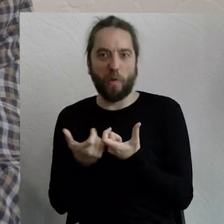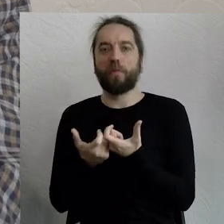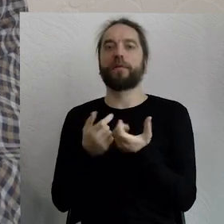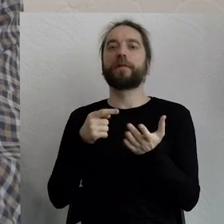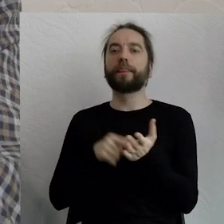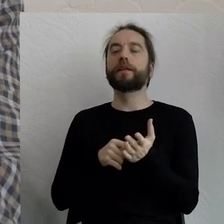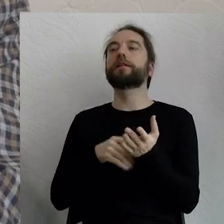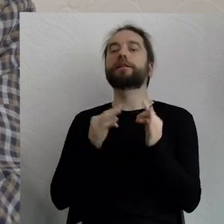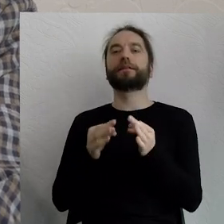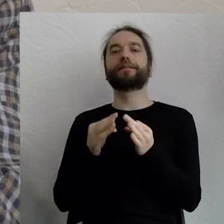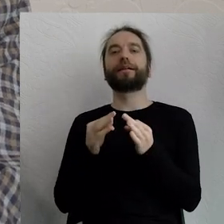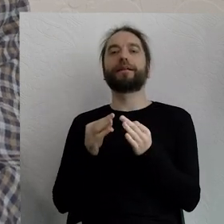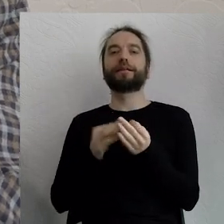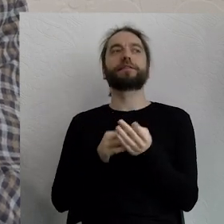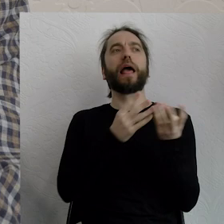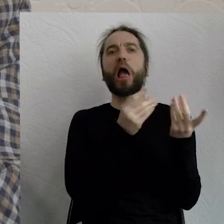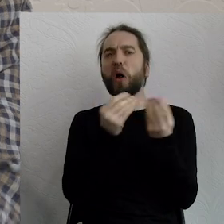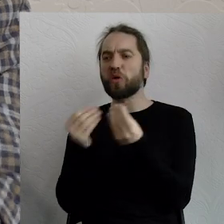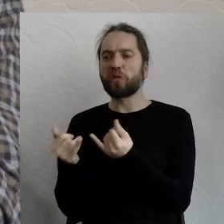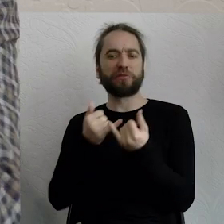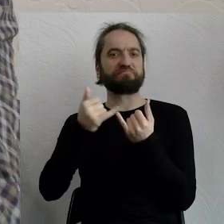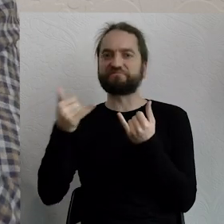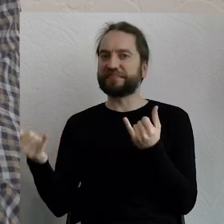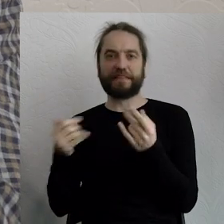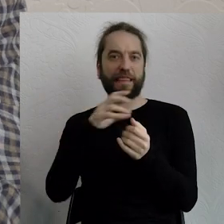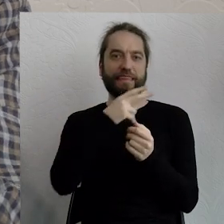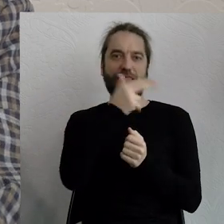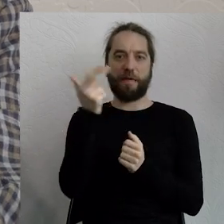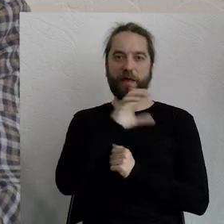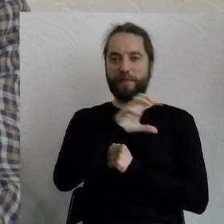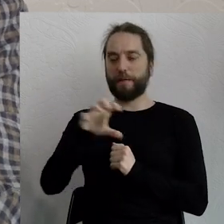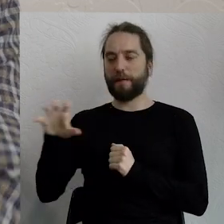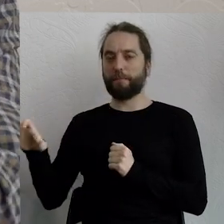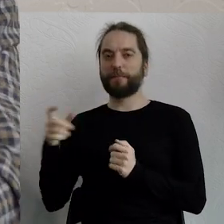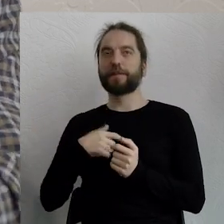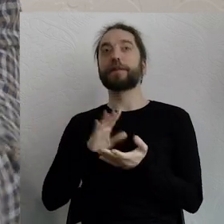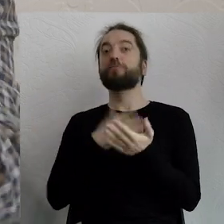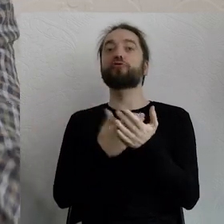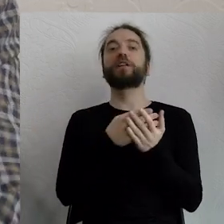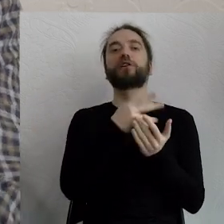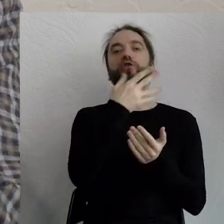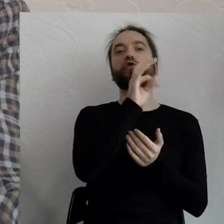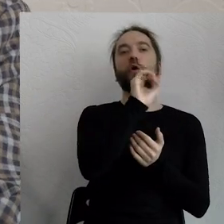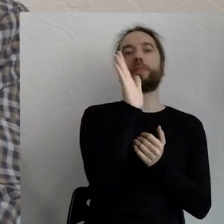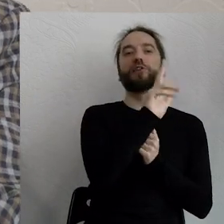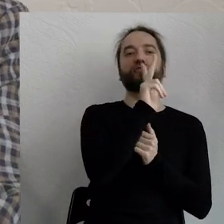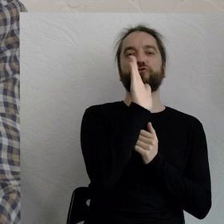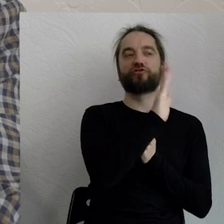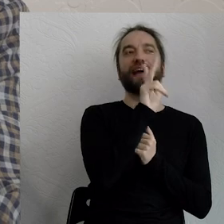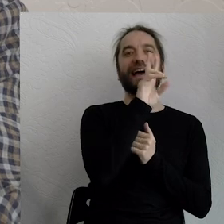economy lub o innych tego typu siejskach, kiedy to Tomasz Rakowski, antropolog, który bada